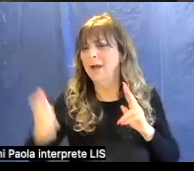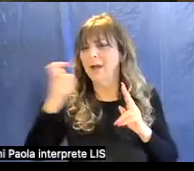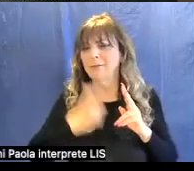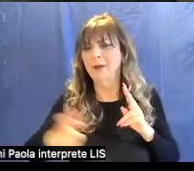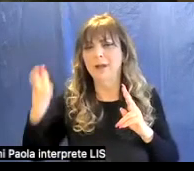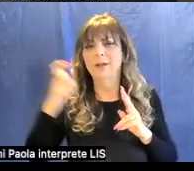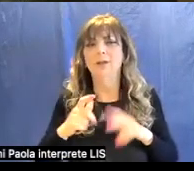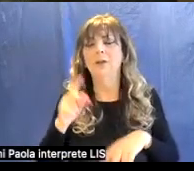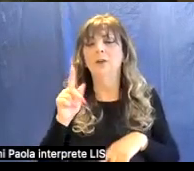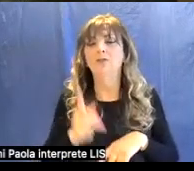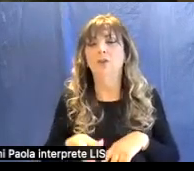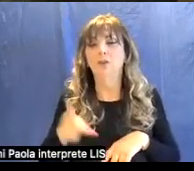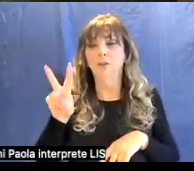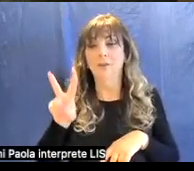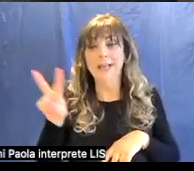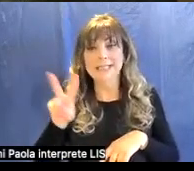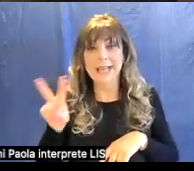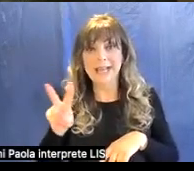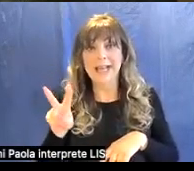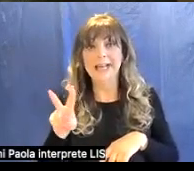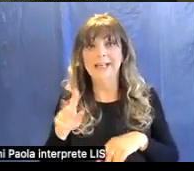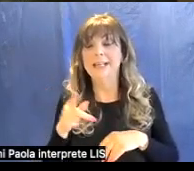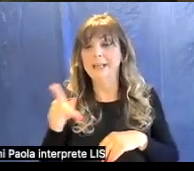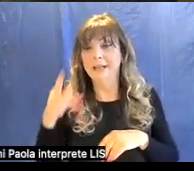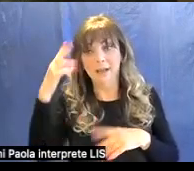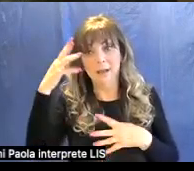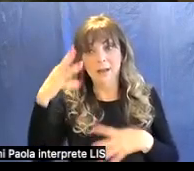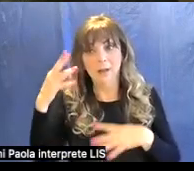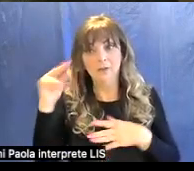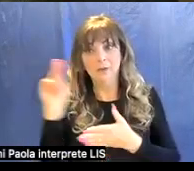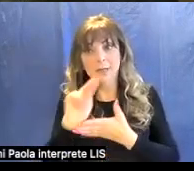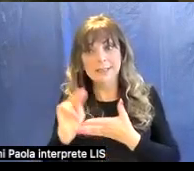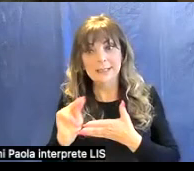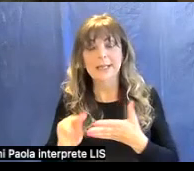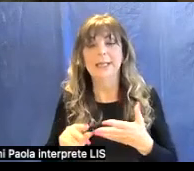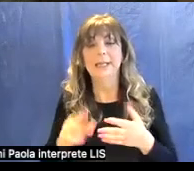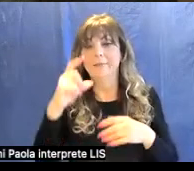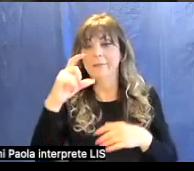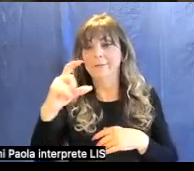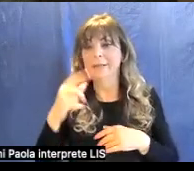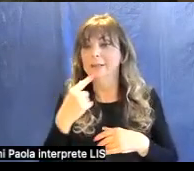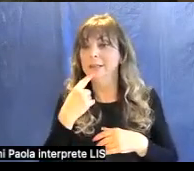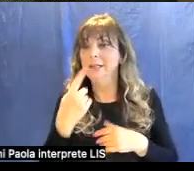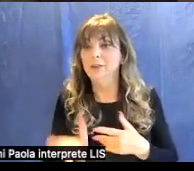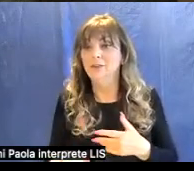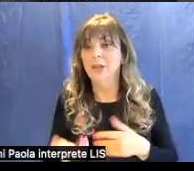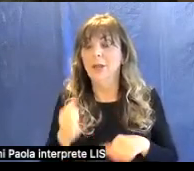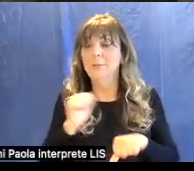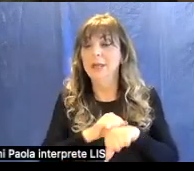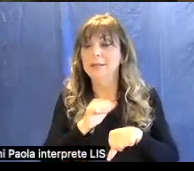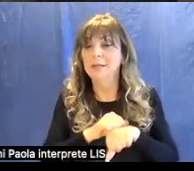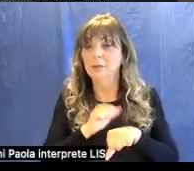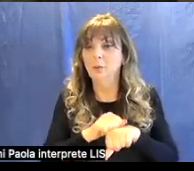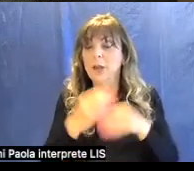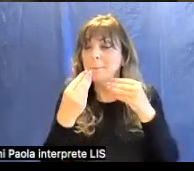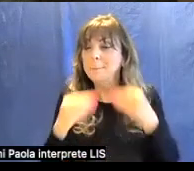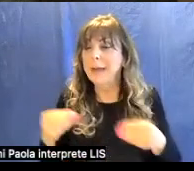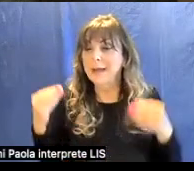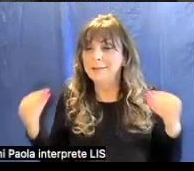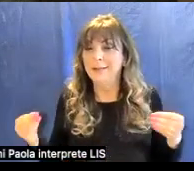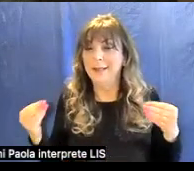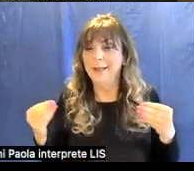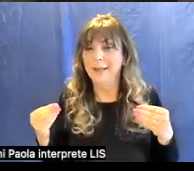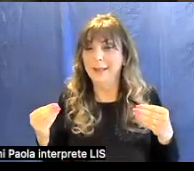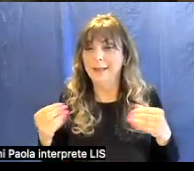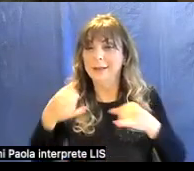questo passo poi chiudo nei suoi ragionamenti scrive questo bellissimo passo in cui dice che le pietre dure sono materia che vi si